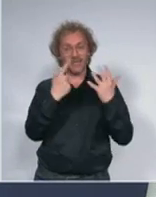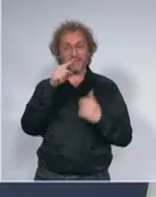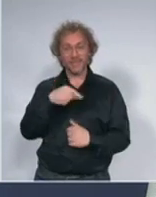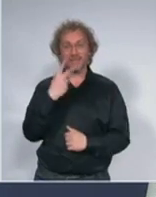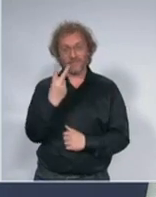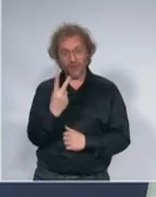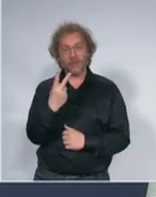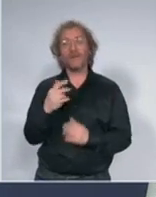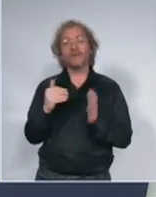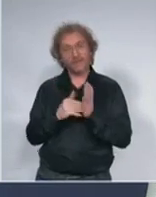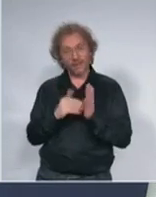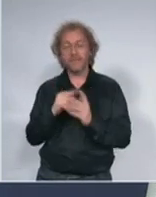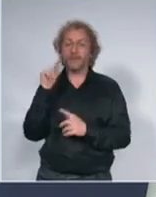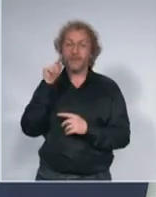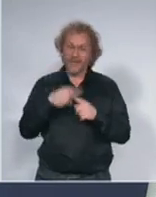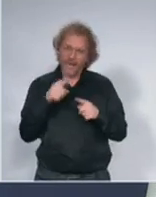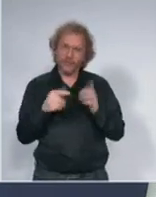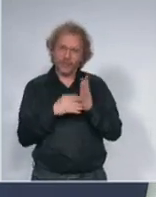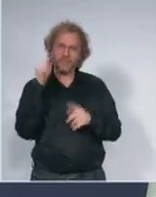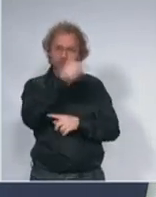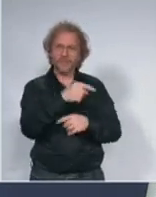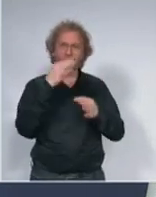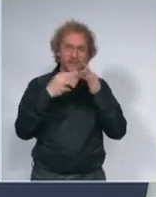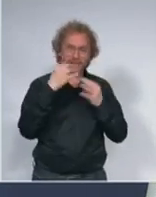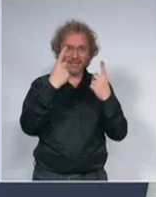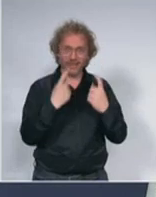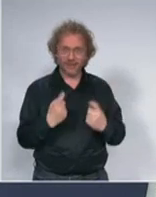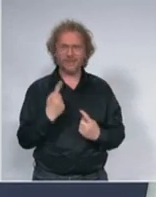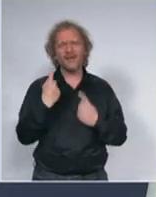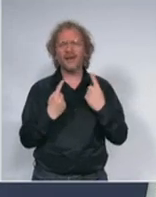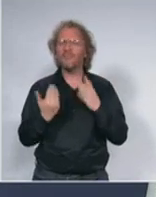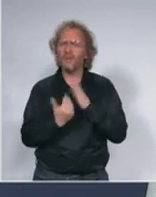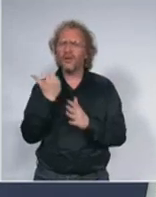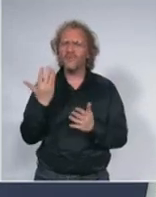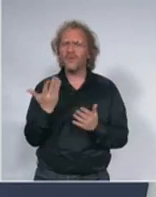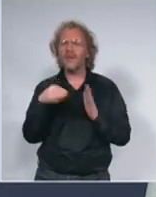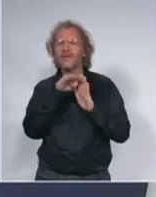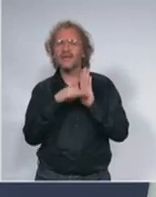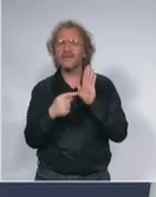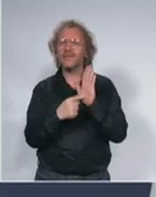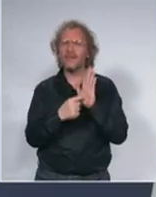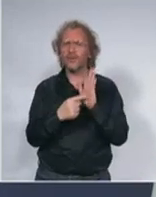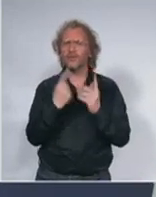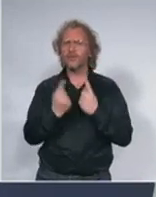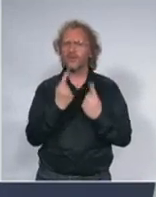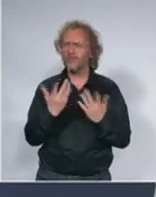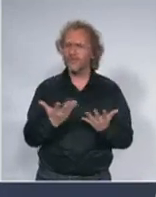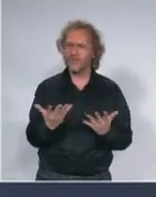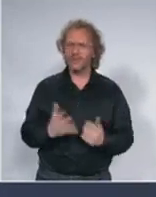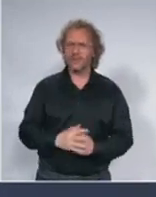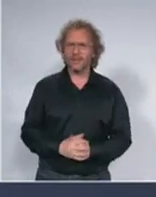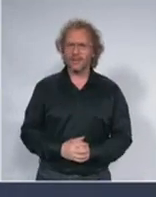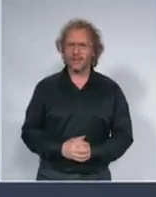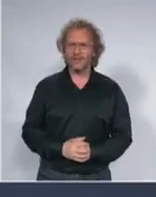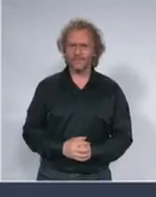kriterijum i da još jednom ponovimo kakvi su precizno hvala ja ću jel imamo gradove